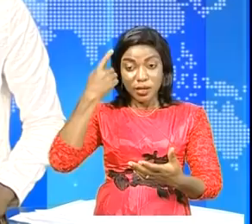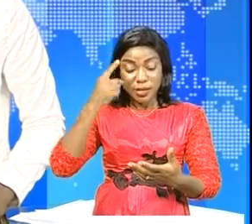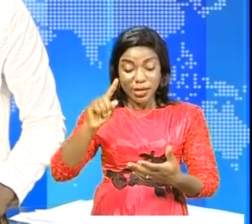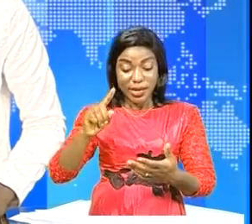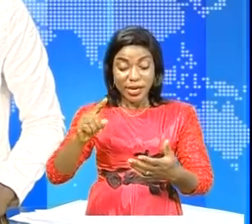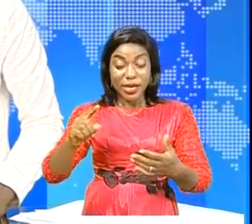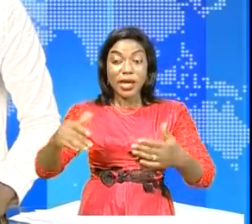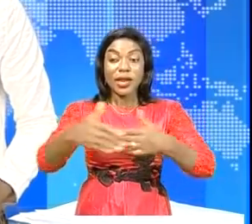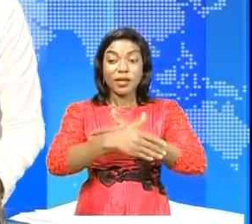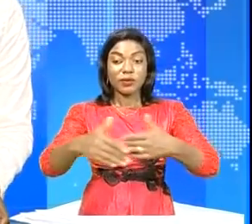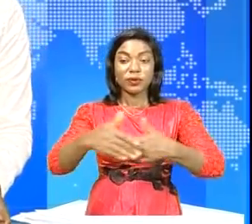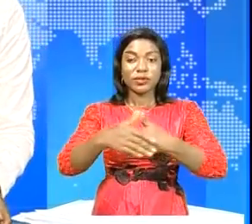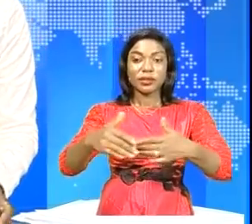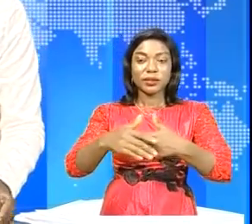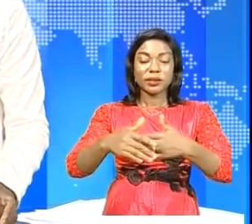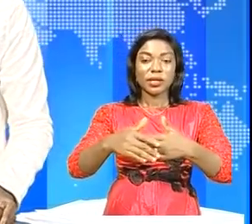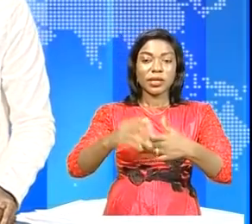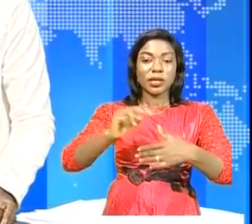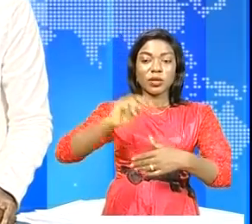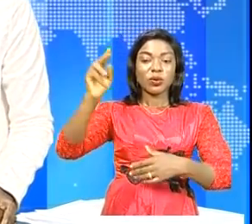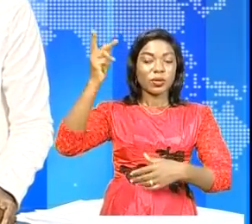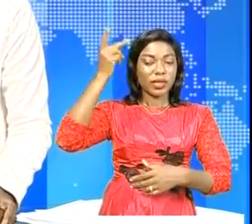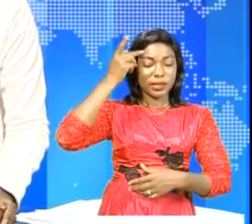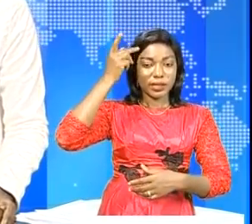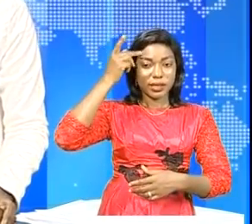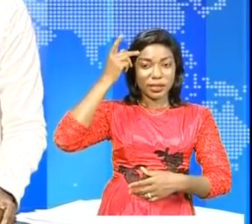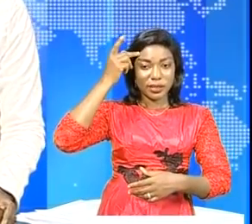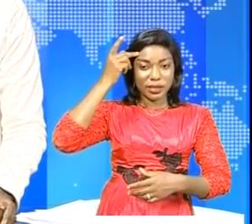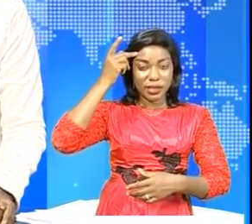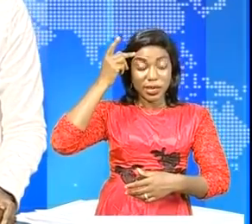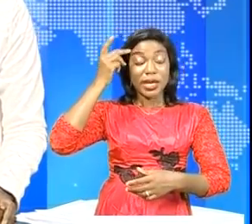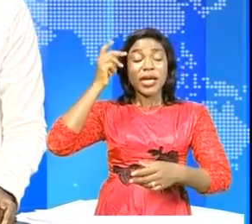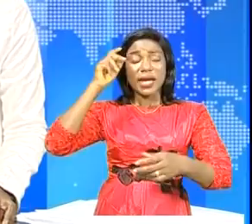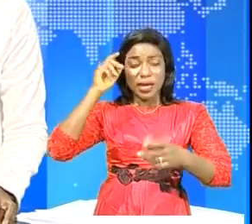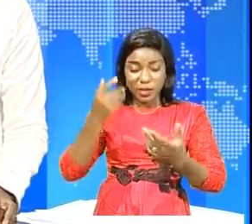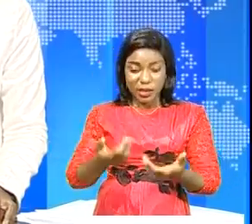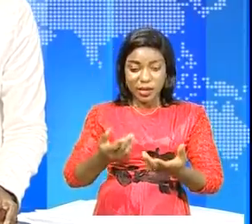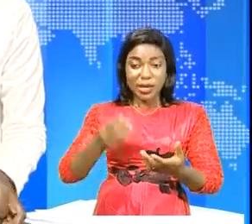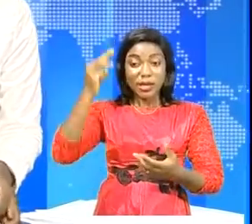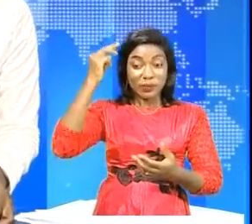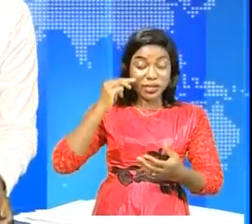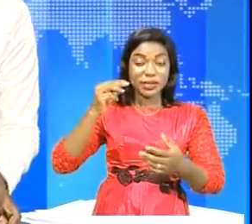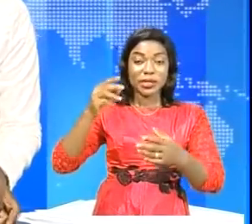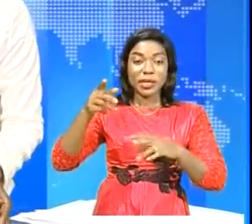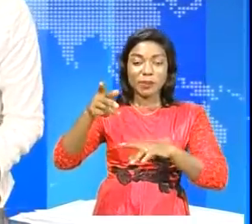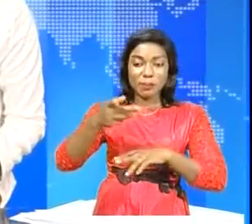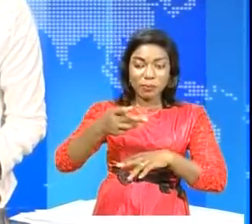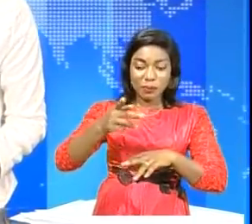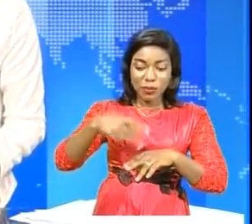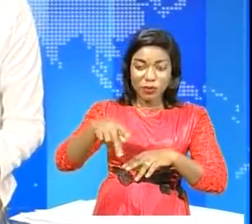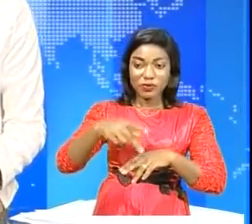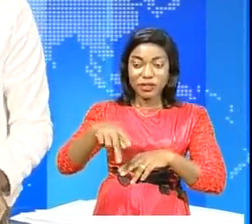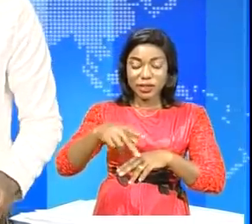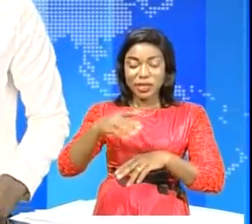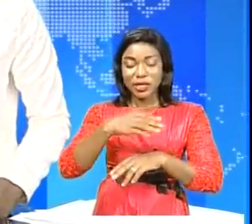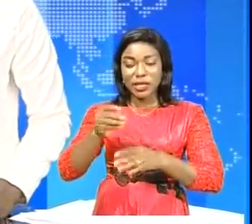Balessa dans les Hauts-Katanga, sujet au centre de discussion entre le ministre provincial des infrastructures et le directeur